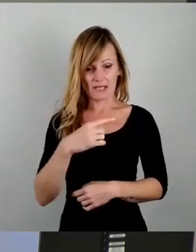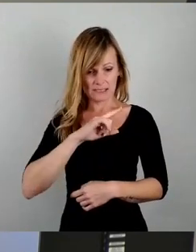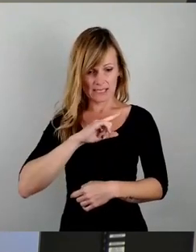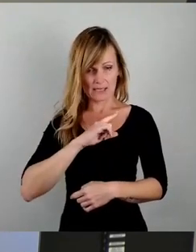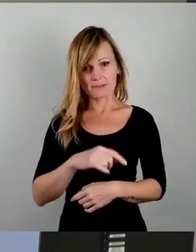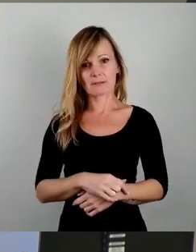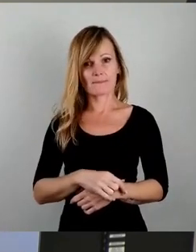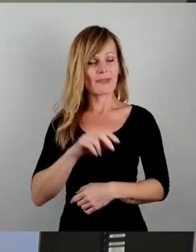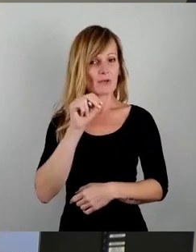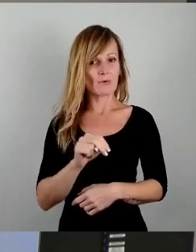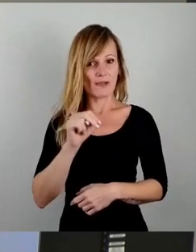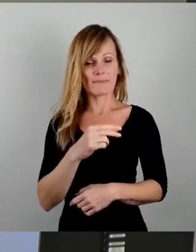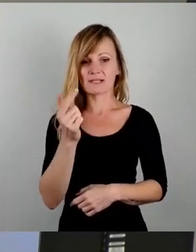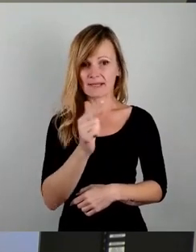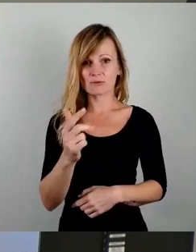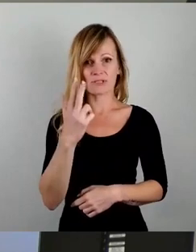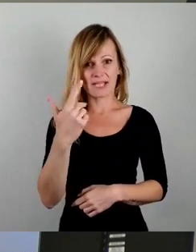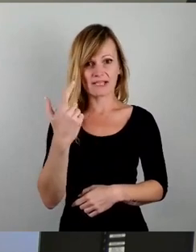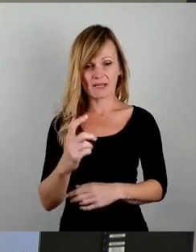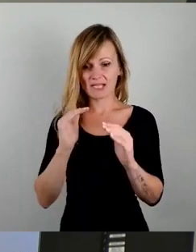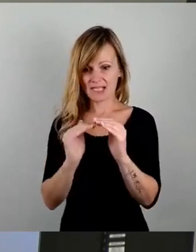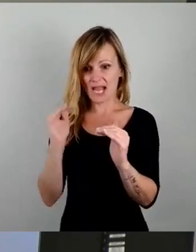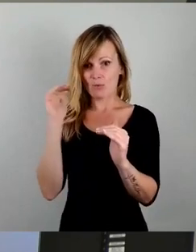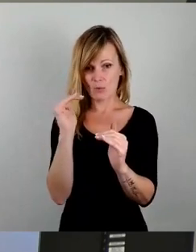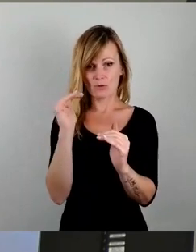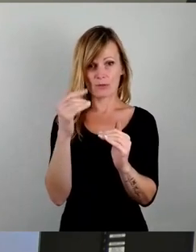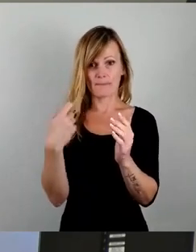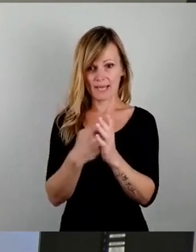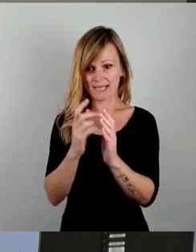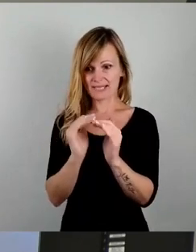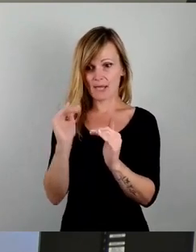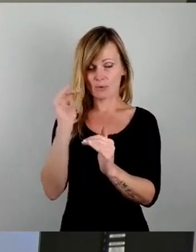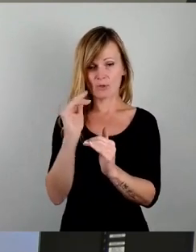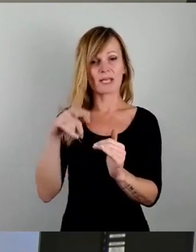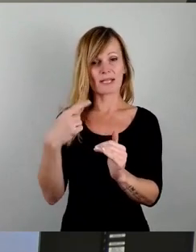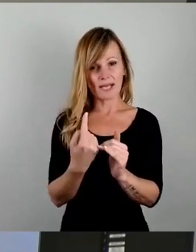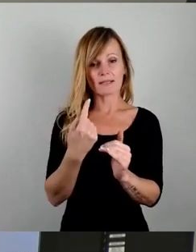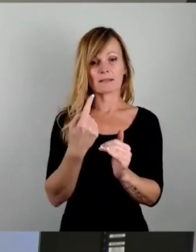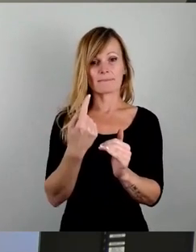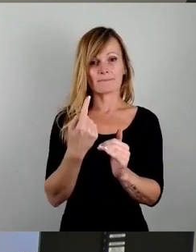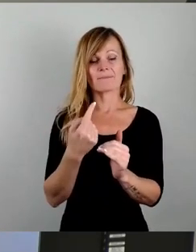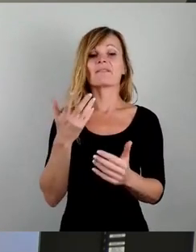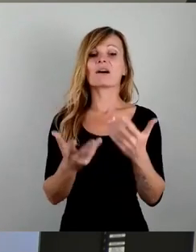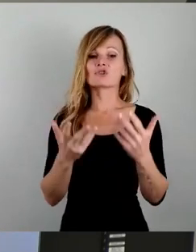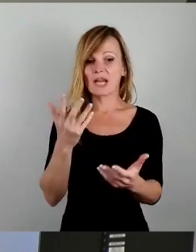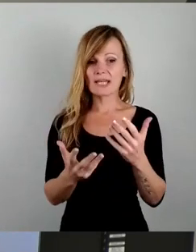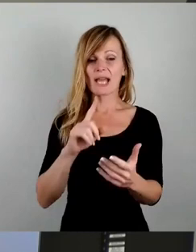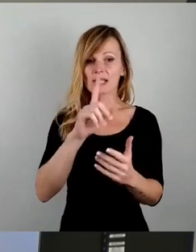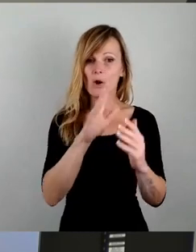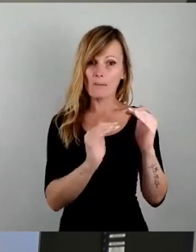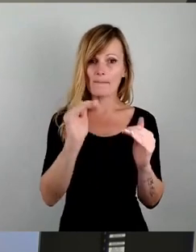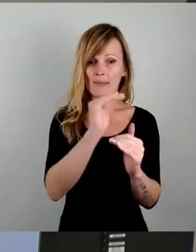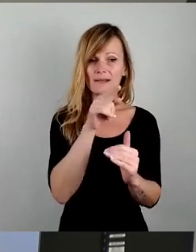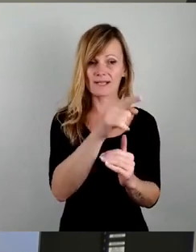November 23 die Preise erhöhen, dann erhöhen wir auch einfach die Wahrscheinlichkeit, dass das 49 Euro